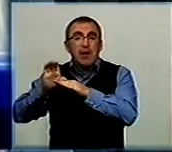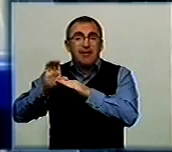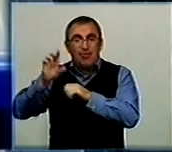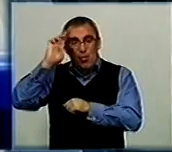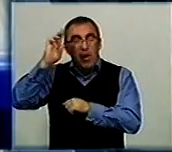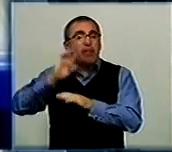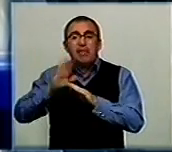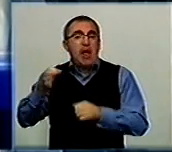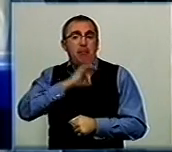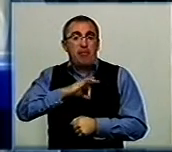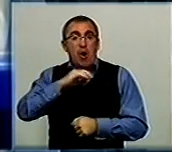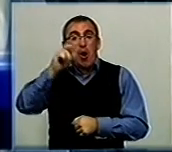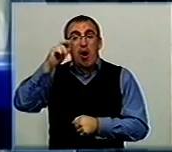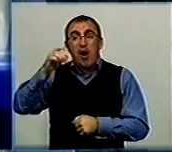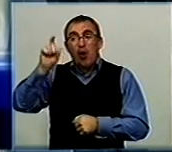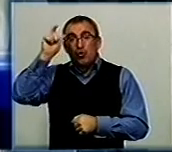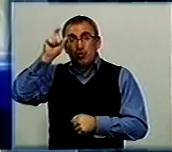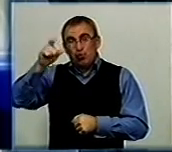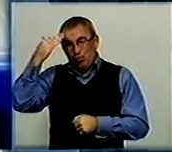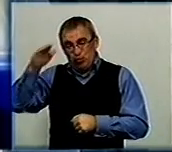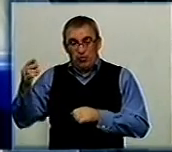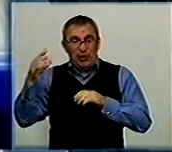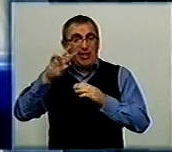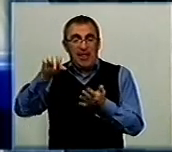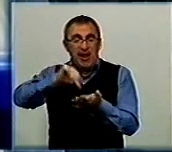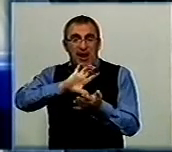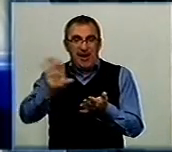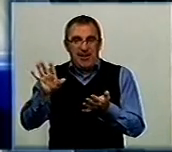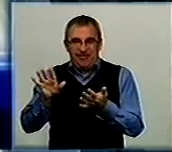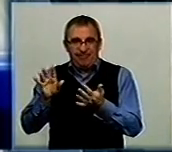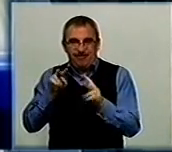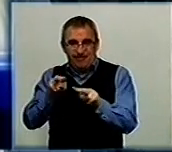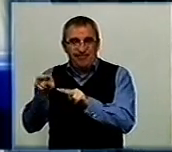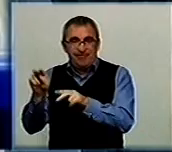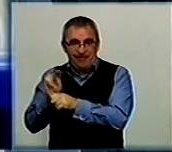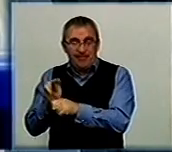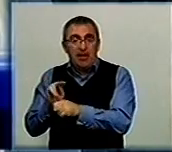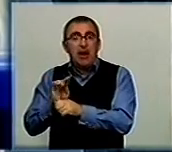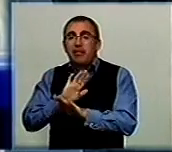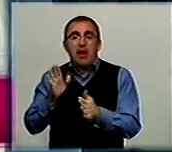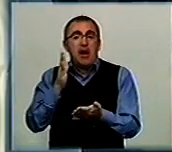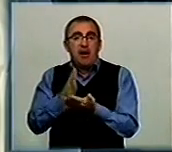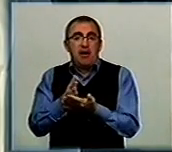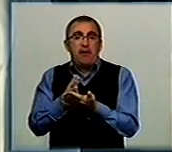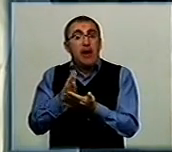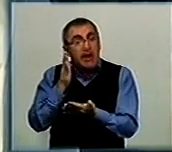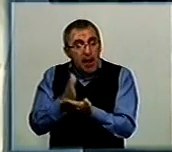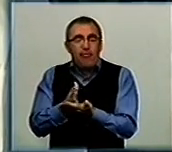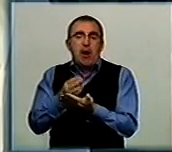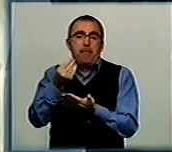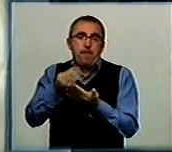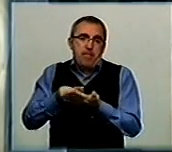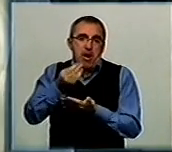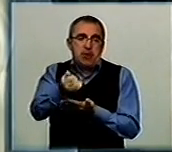а проживання чужих людей, ні член, ні підопечник, це є платні послуги. А